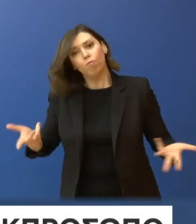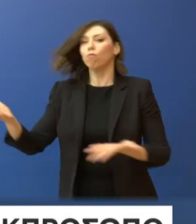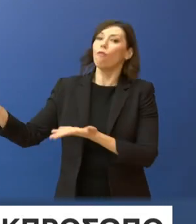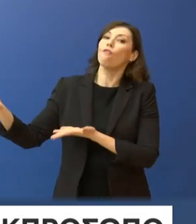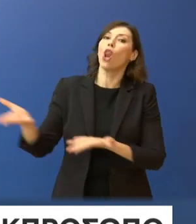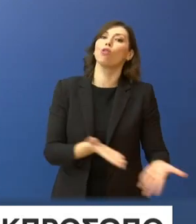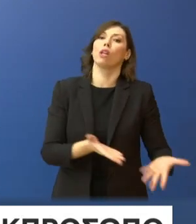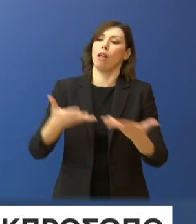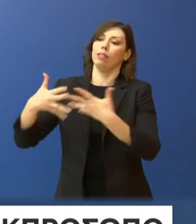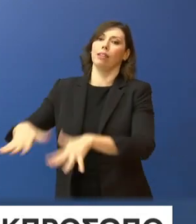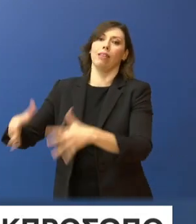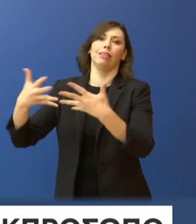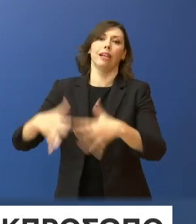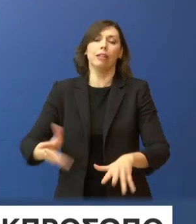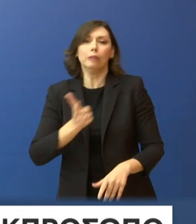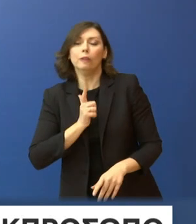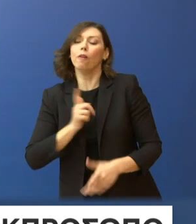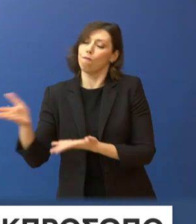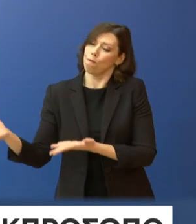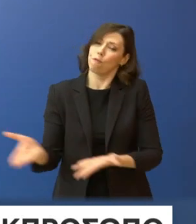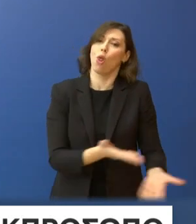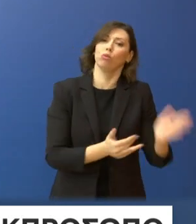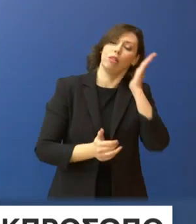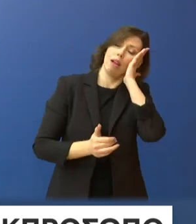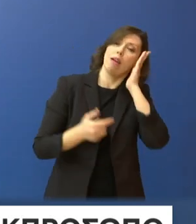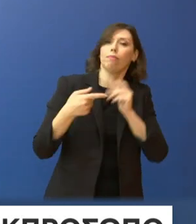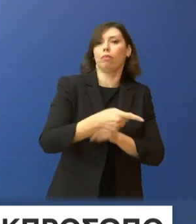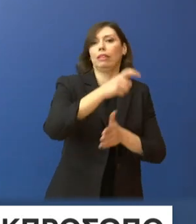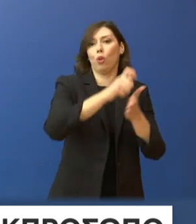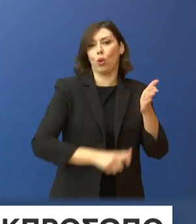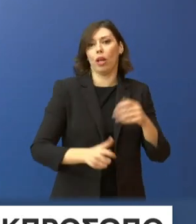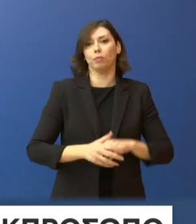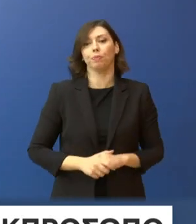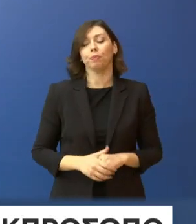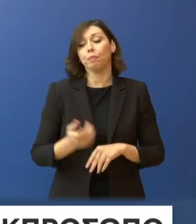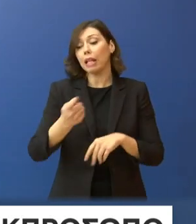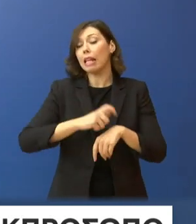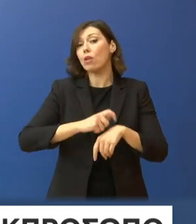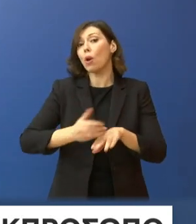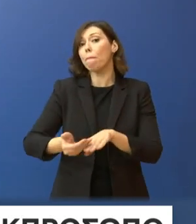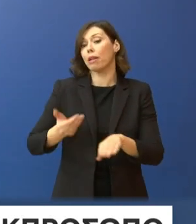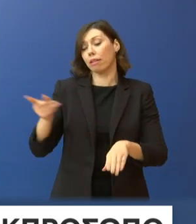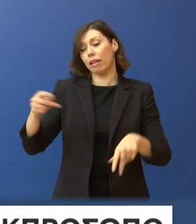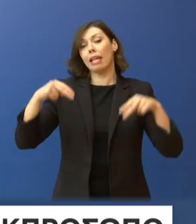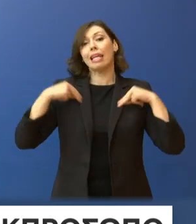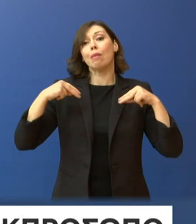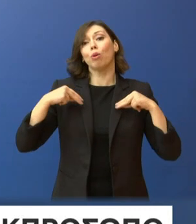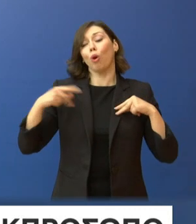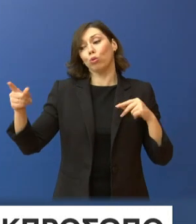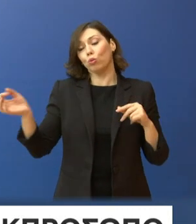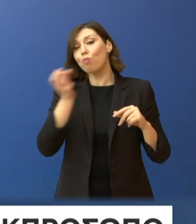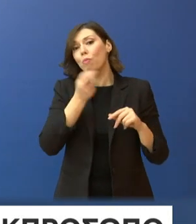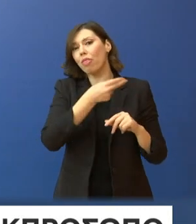ενημερώσω ότι από τα ειδικά εγκληματολογικά εργαστήρια της αστυνομίας, όπως ενημερώθηκα πριν από λίγο από τον Υπουργό, κύριο Θεοδωρικάκο, έχουν